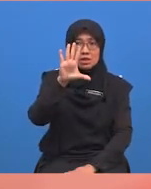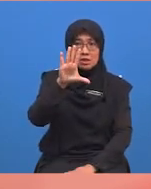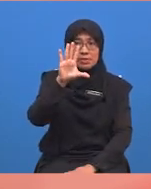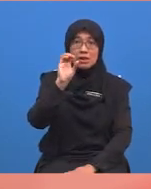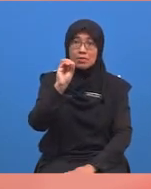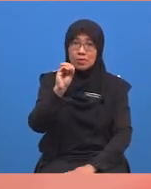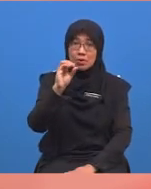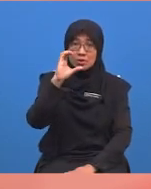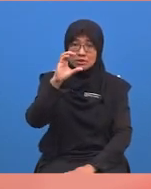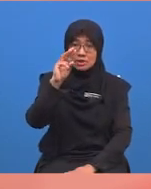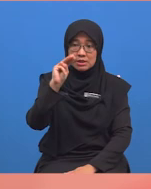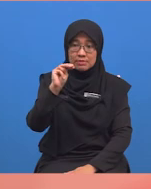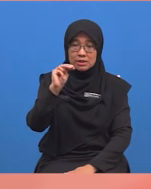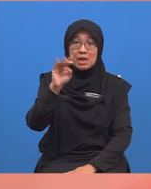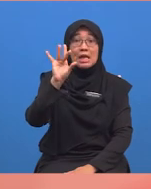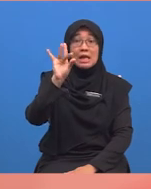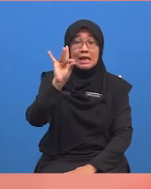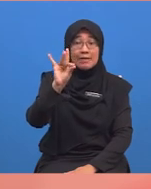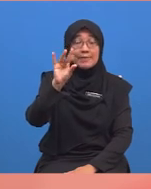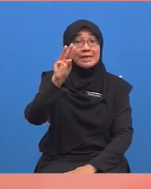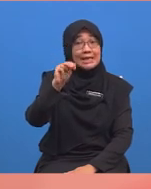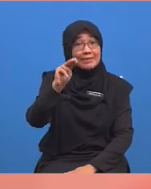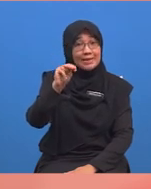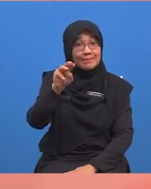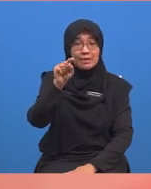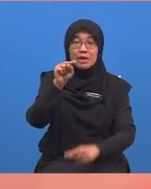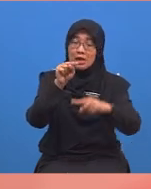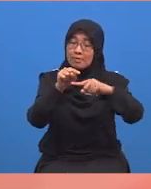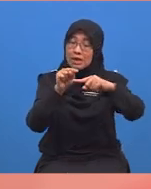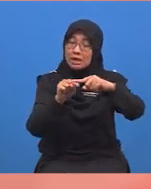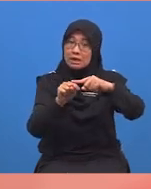sentimeter lapan milimeter bahagi empat.